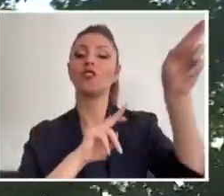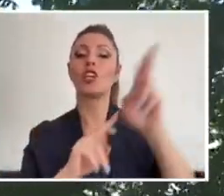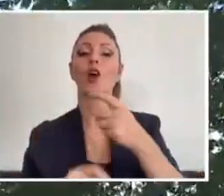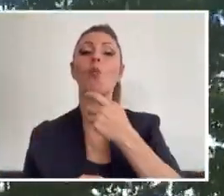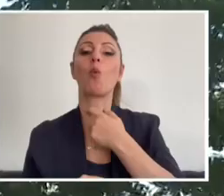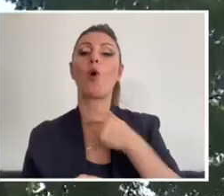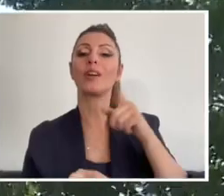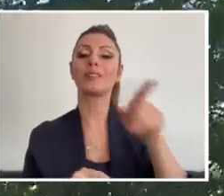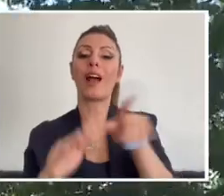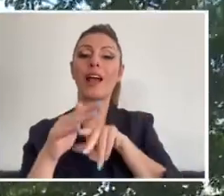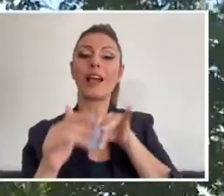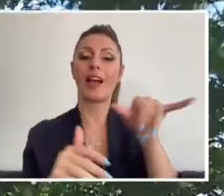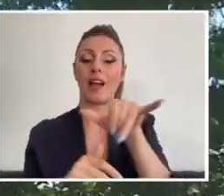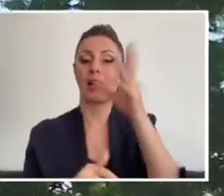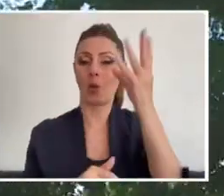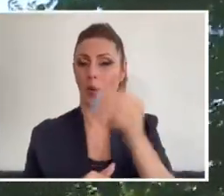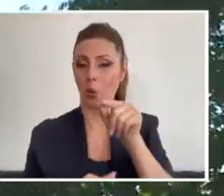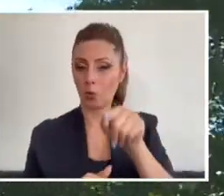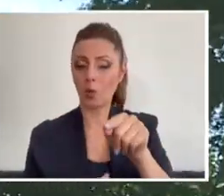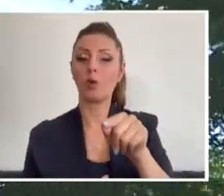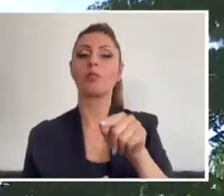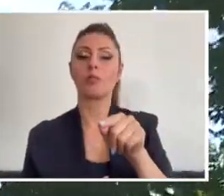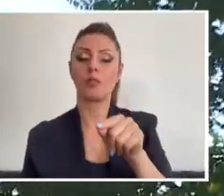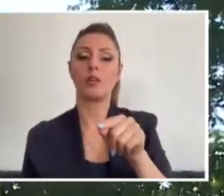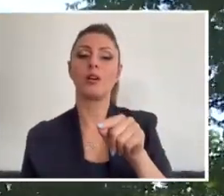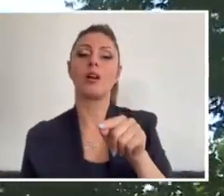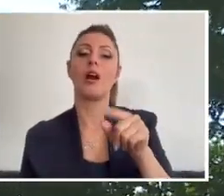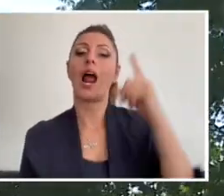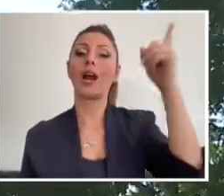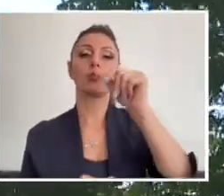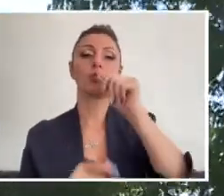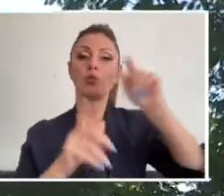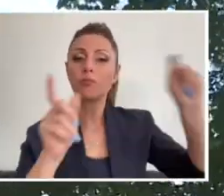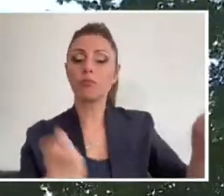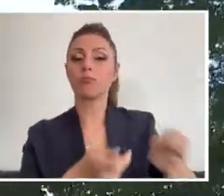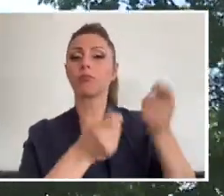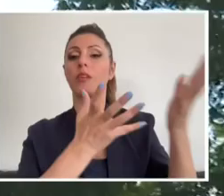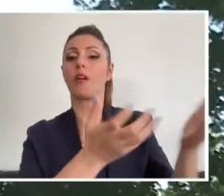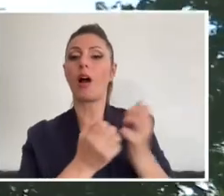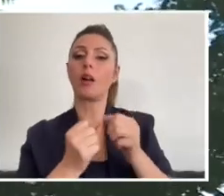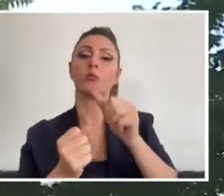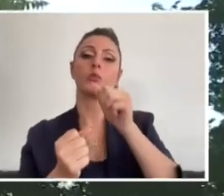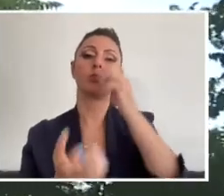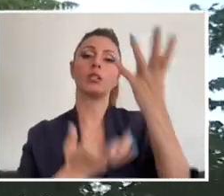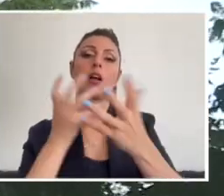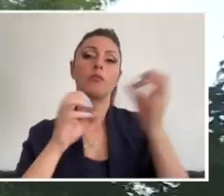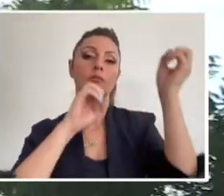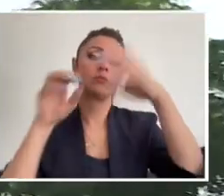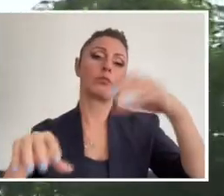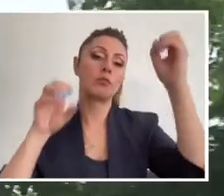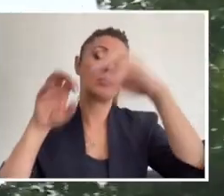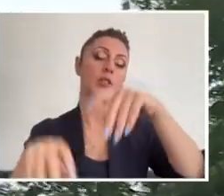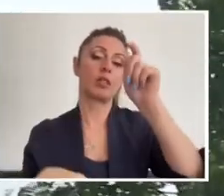Helikopterler özel oluşturulan havuzdan suyu alıyorlar. Onlar buraya getiriyorlar. Uçaklar da Çanakkale Boğazı'ndan suyu alıp,